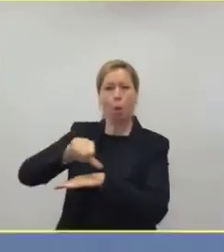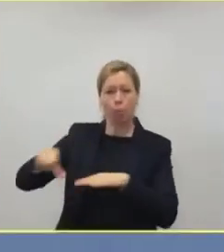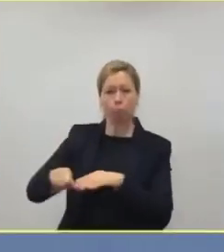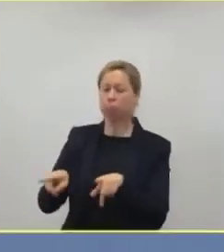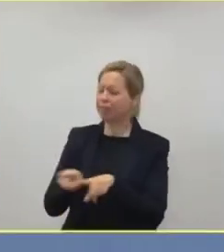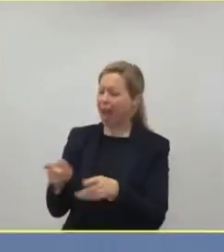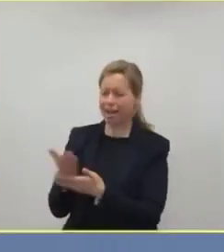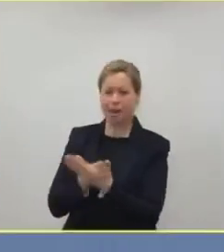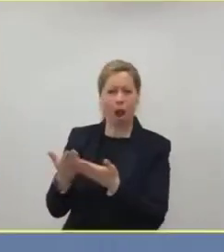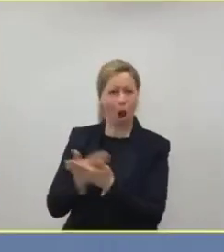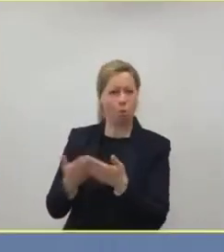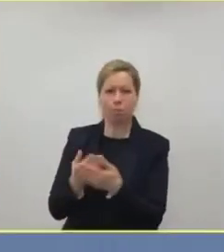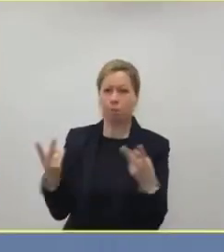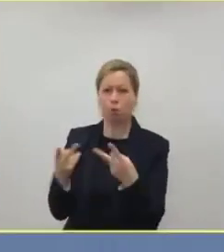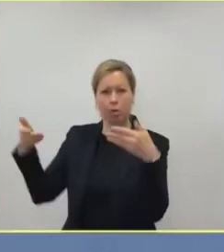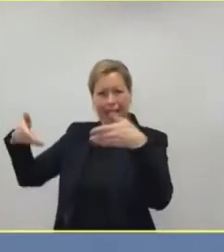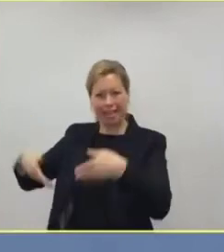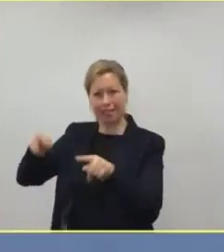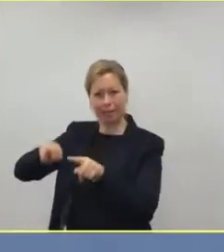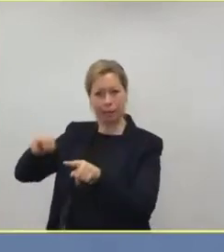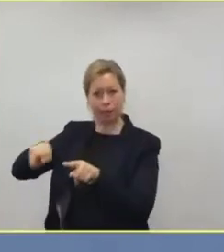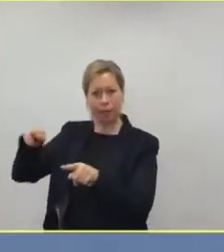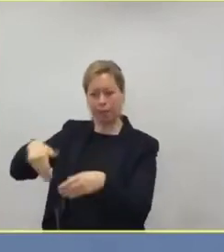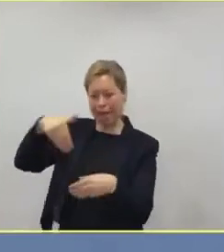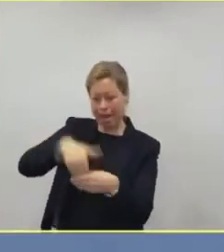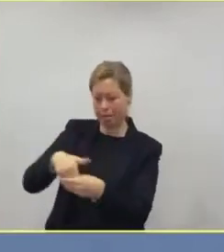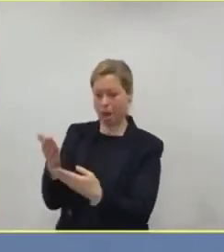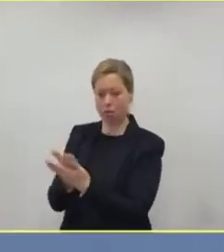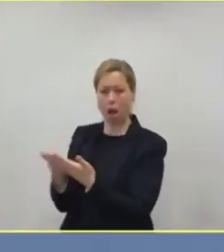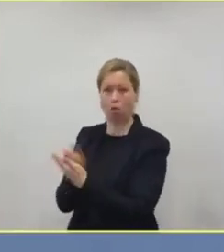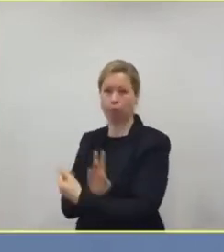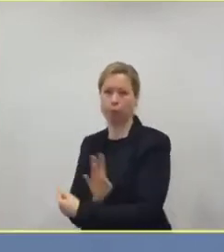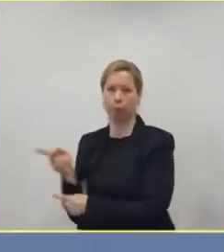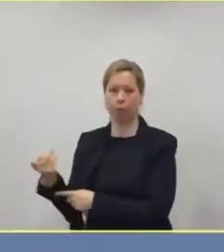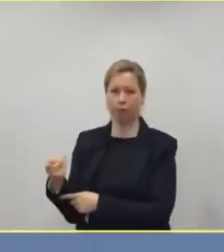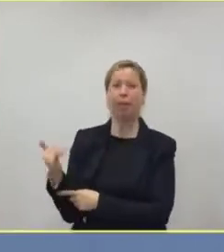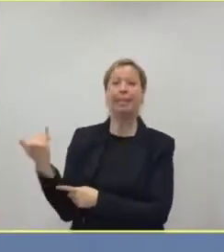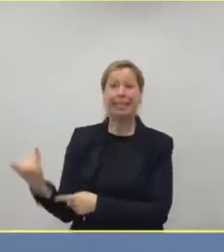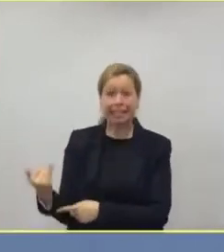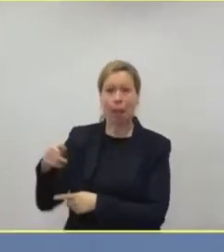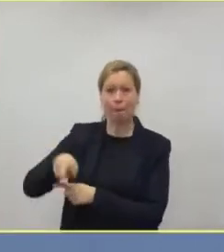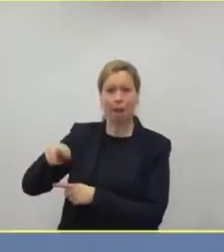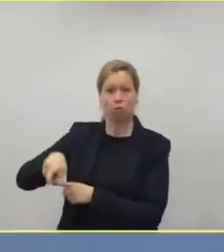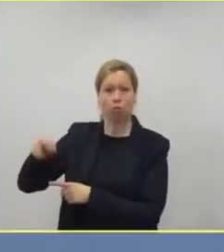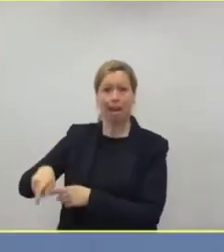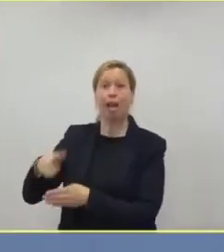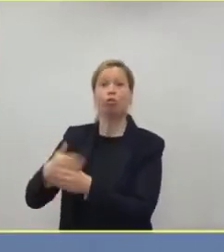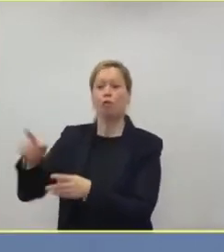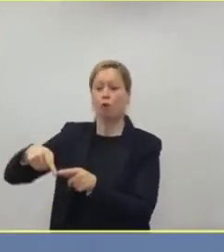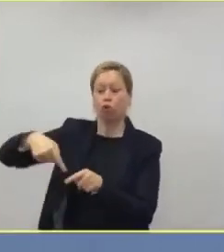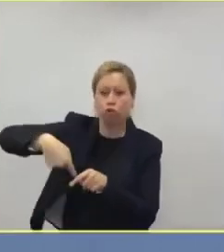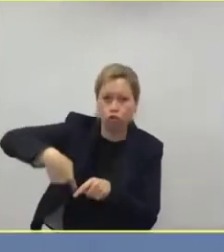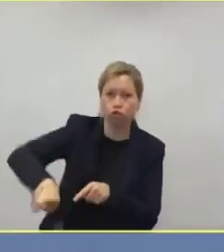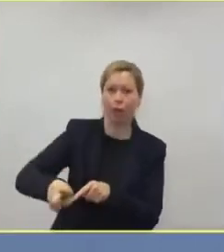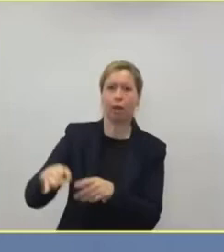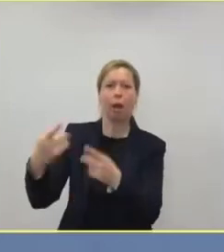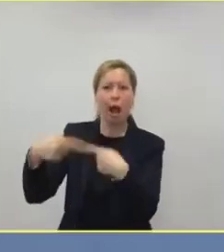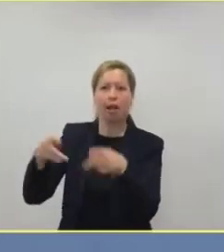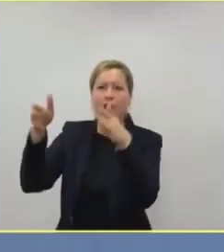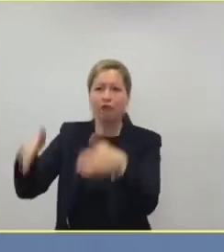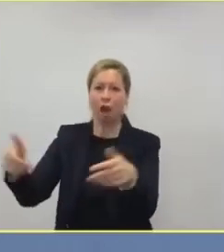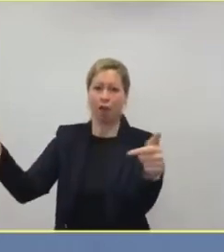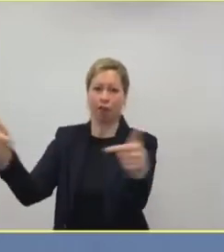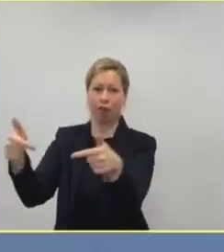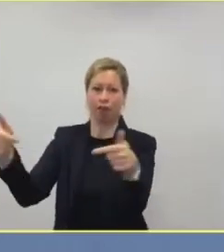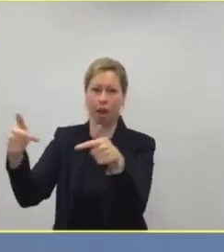Intensivpflegekräfte oben. Das heißt, das ist Personal, was sofort theoretisch und auch nicht nur theoretisch praktisch auch in die Fachpflege mit